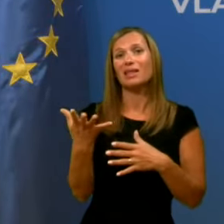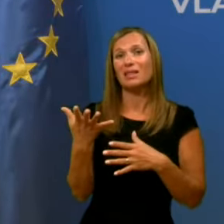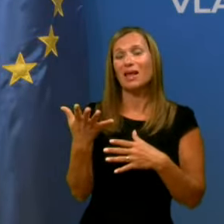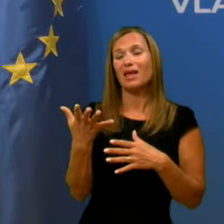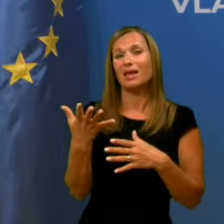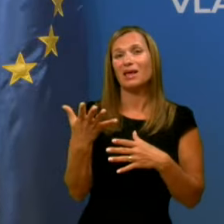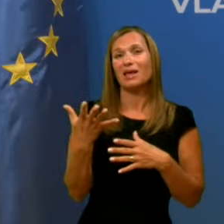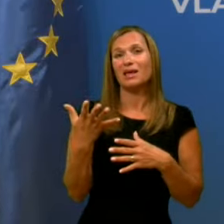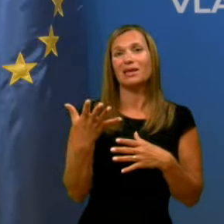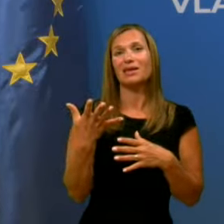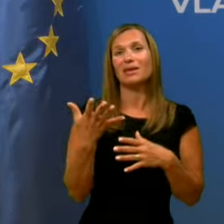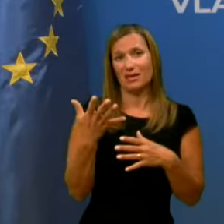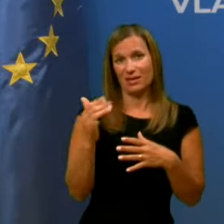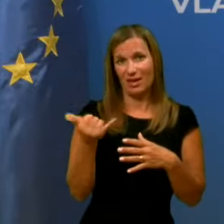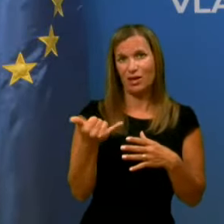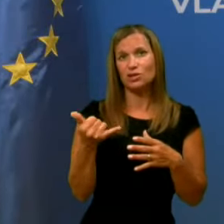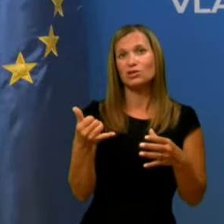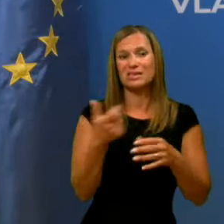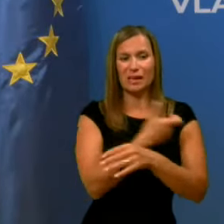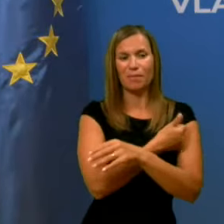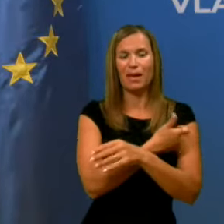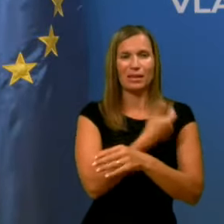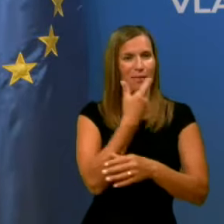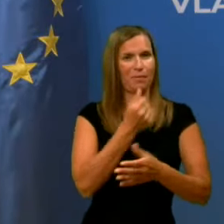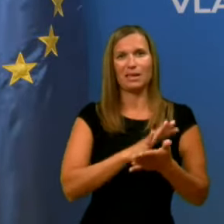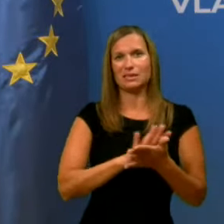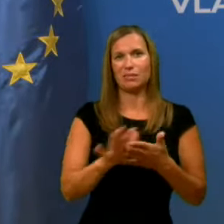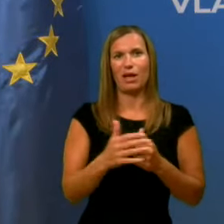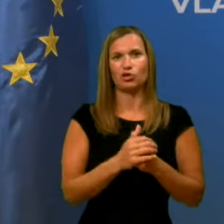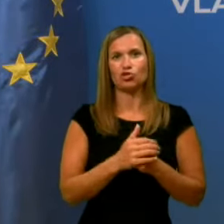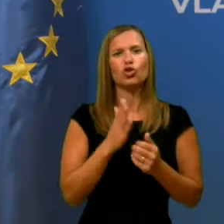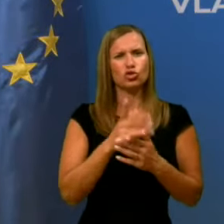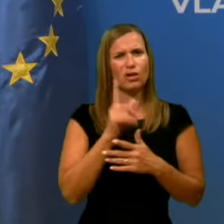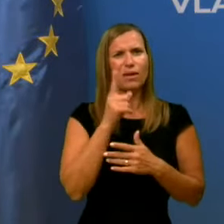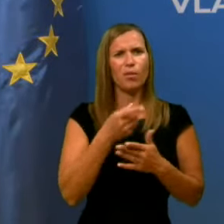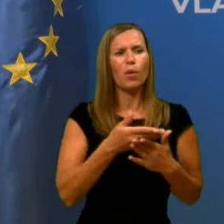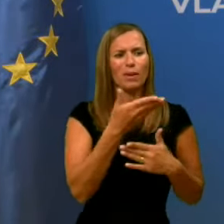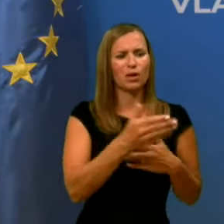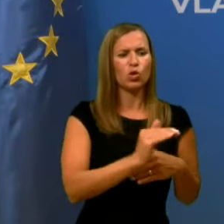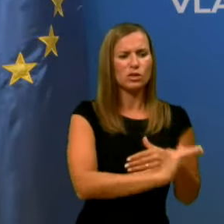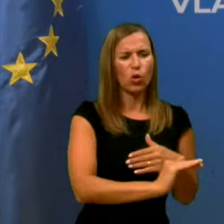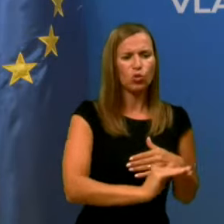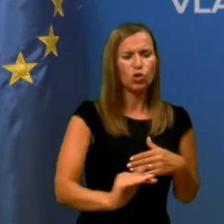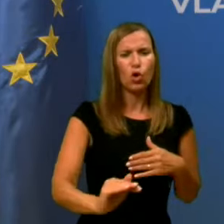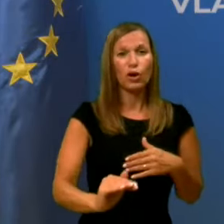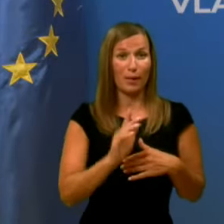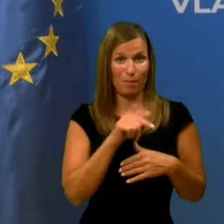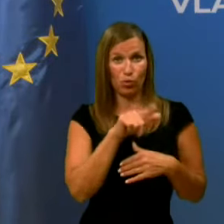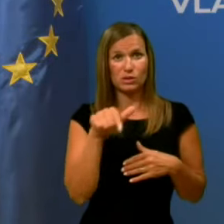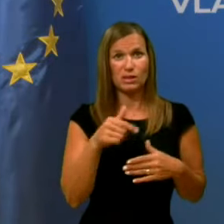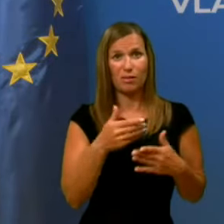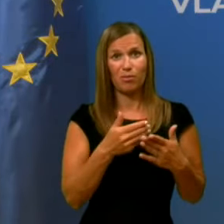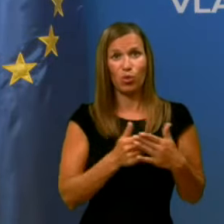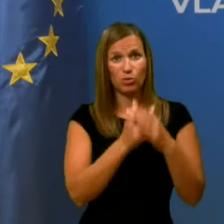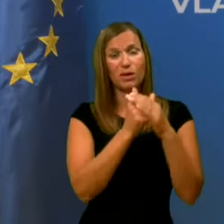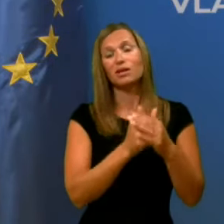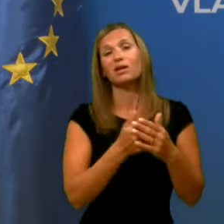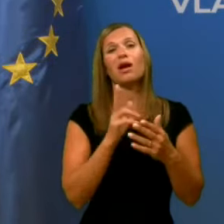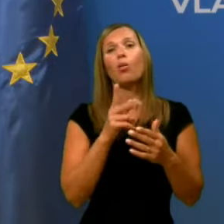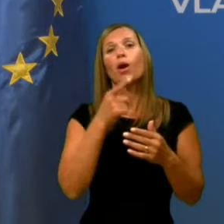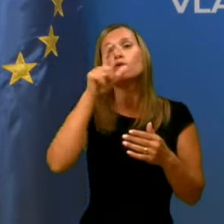in pneumokoku brezplačno. Znan je že predlog za otroke, boste podprli, kako bo z ostalim prebivalstvom.